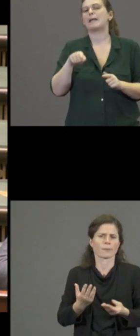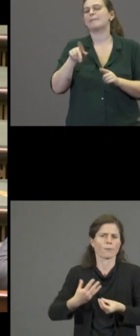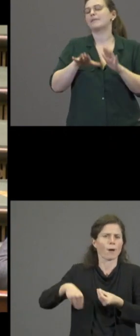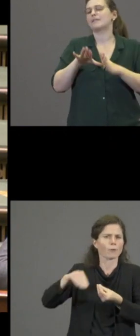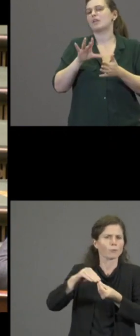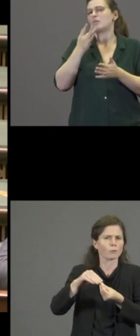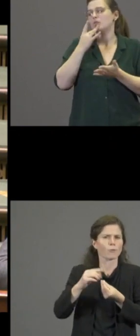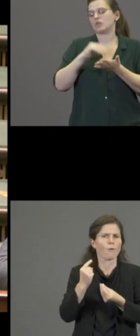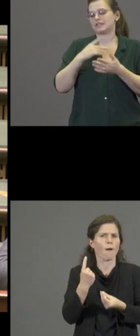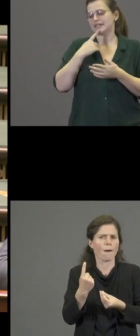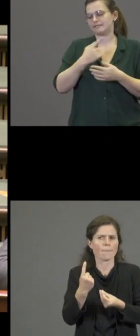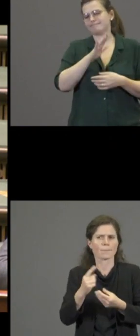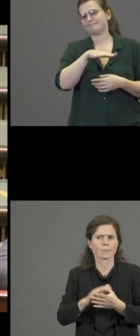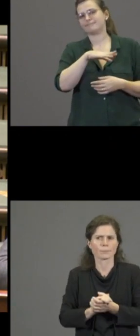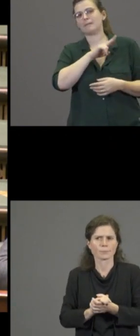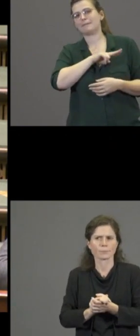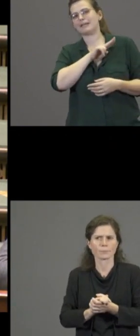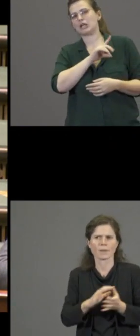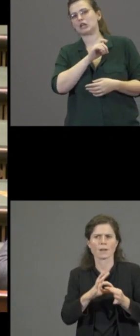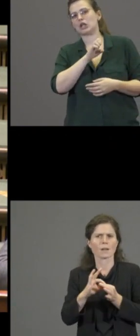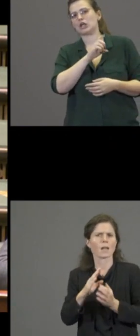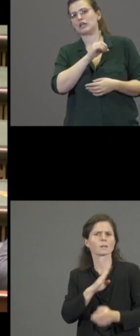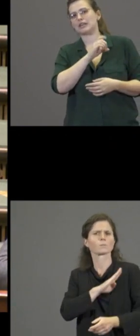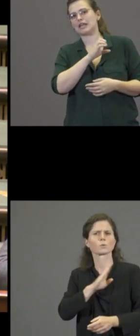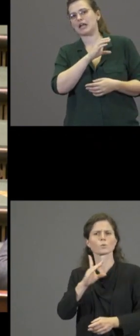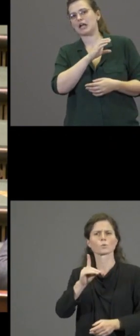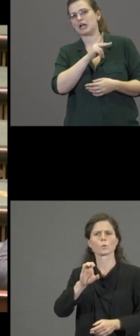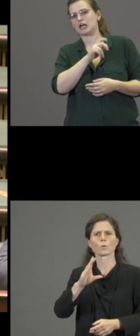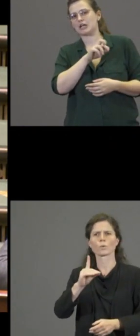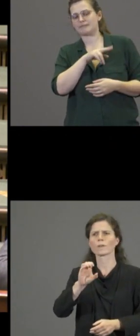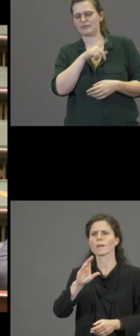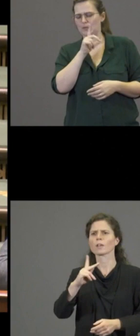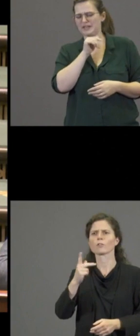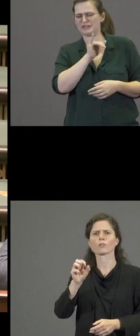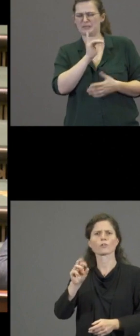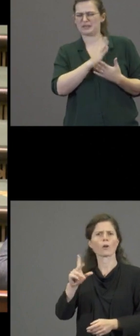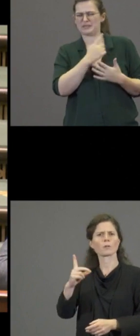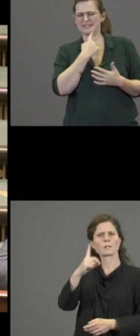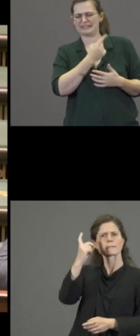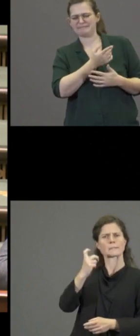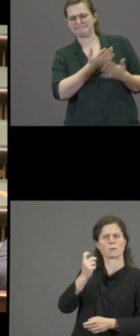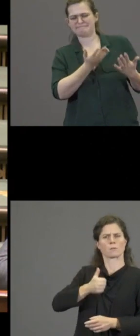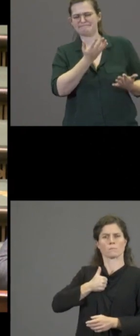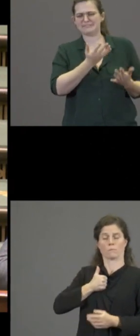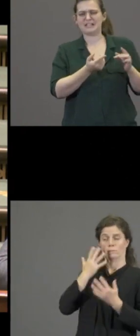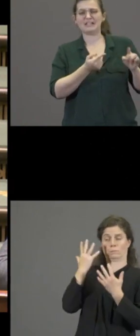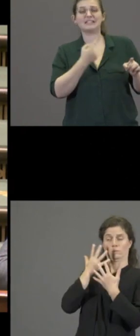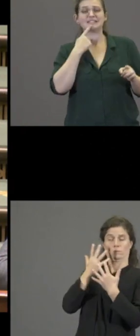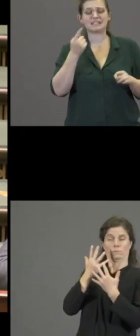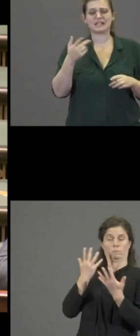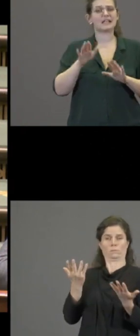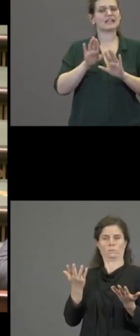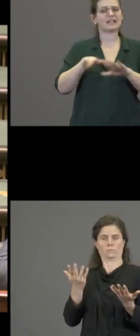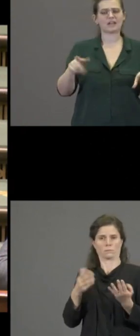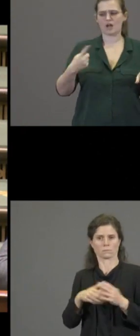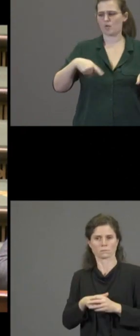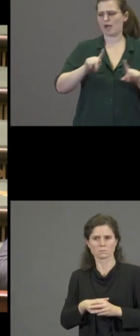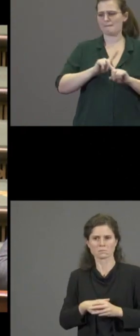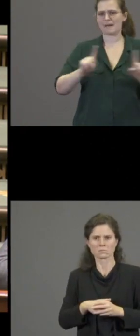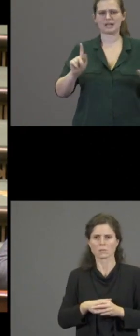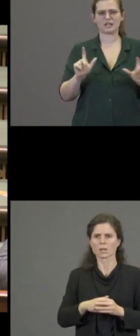ik weet toch niet wat ik daarvan moet maken. U zegt, we moeten de kinderen niet gijzelen.